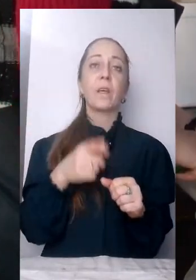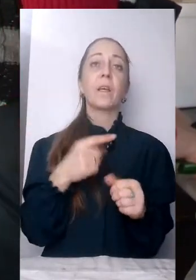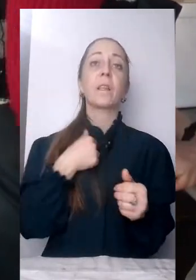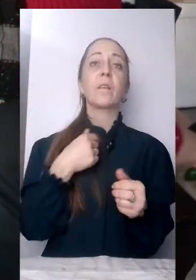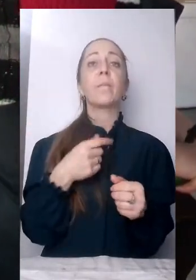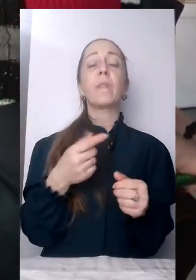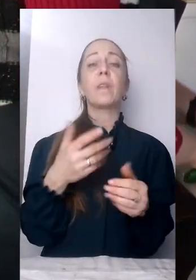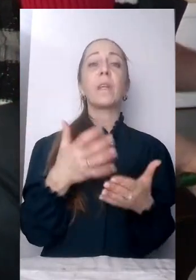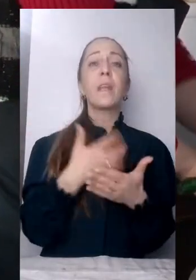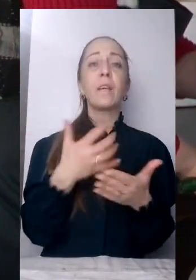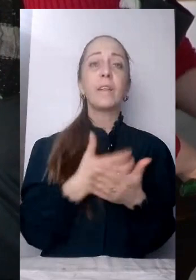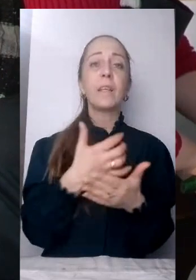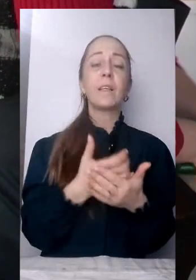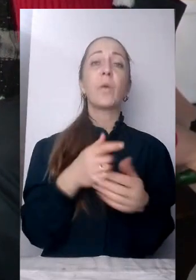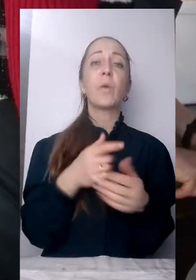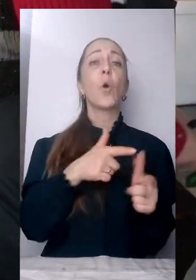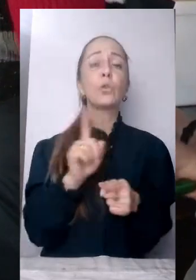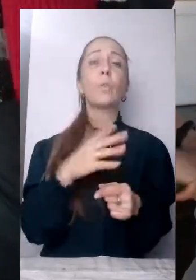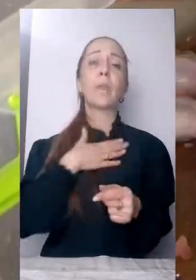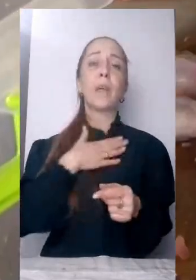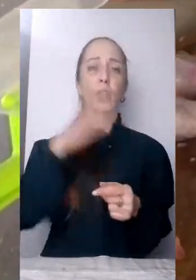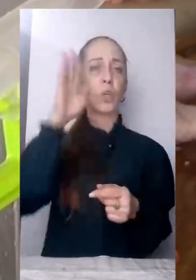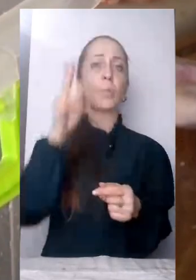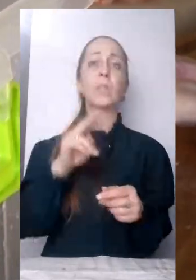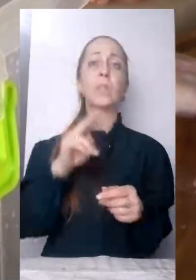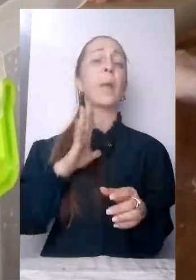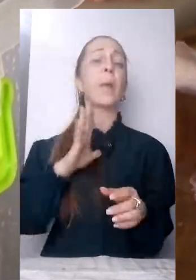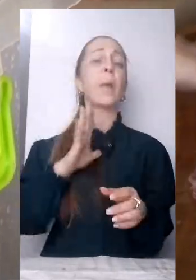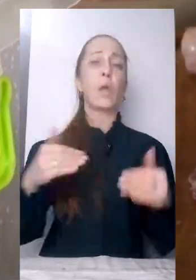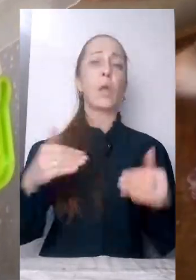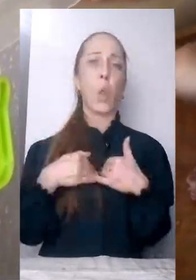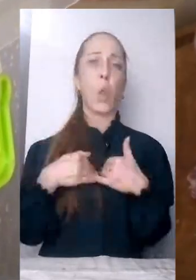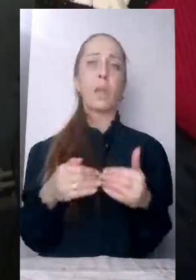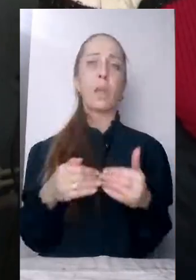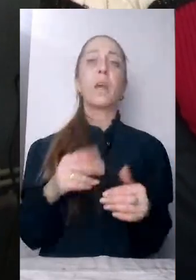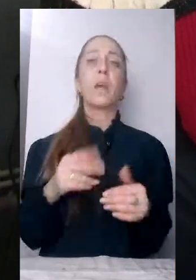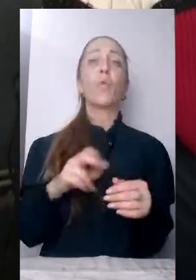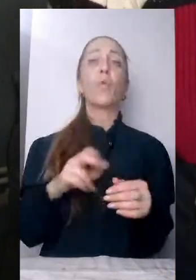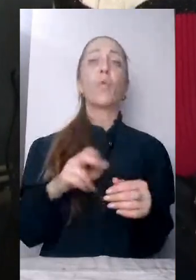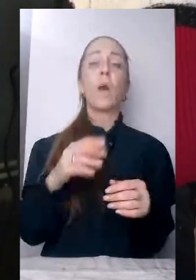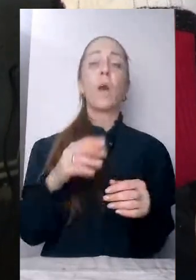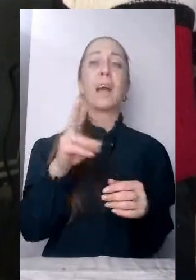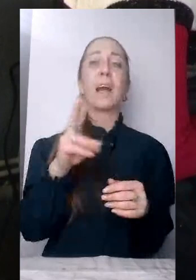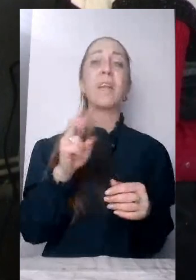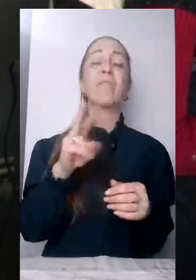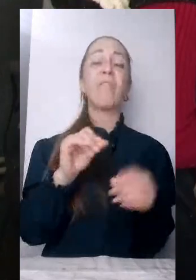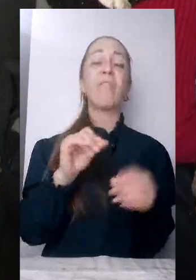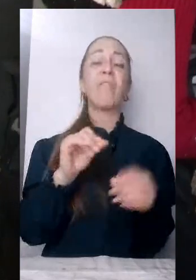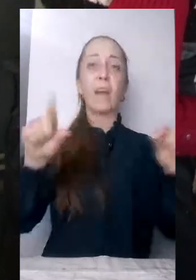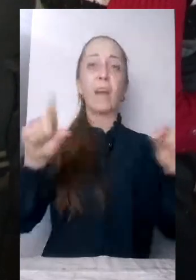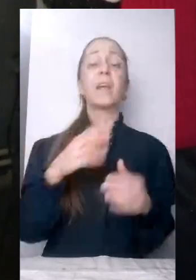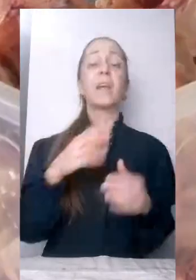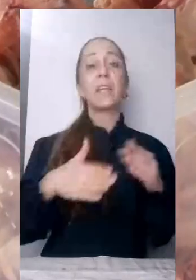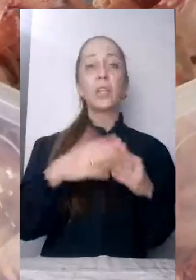Готуємо, щоб наші хлопці не були доводні. У приміщенні кафе на території одного з ринків Черкаси ріжуть курятину ось ці три